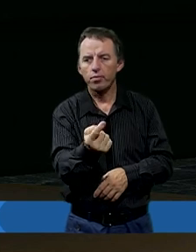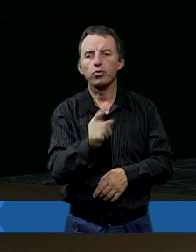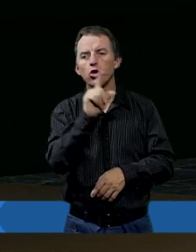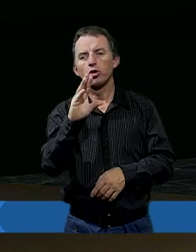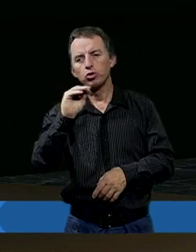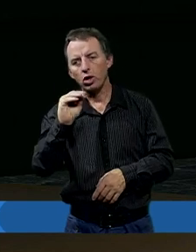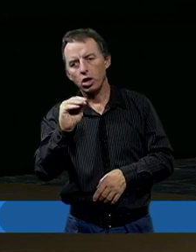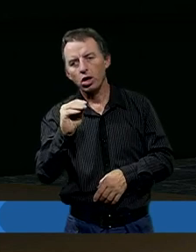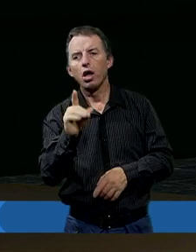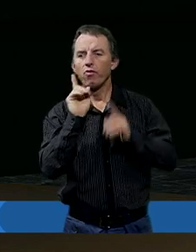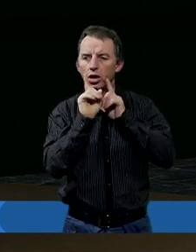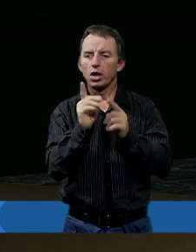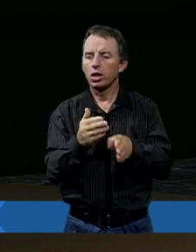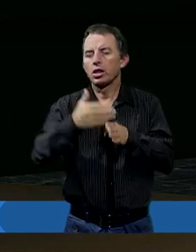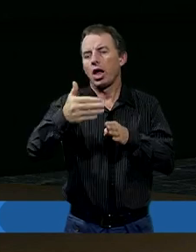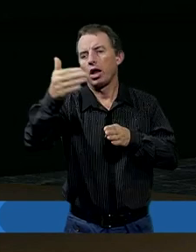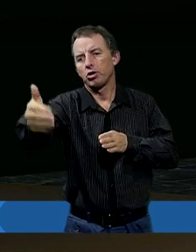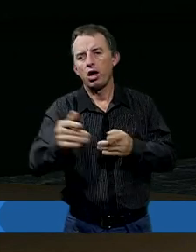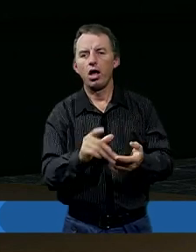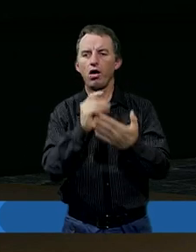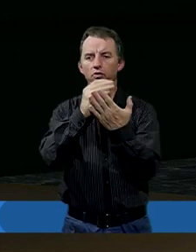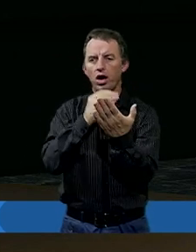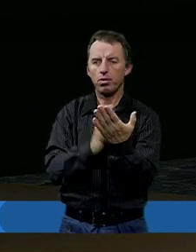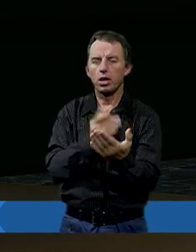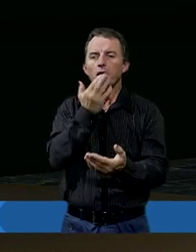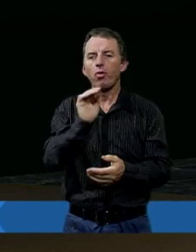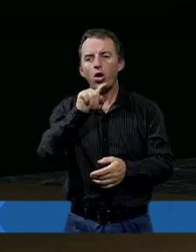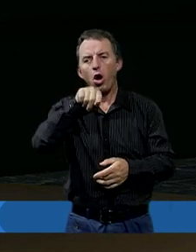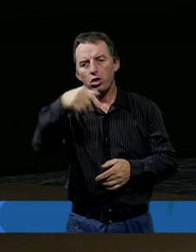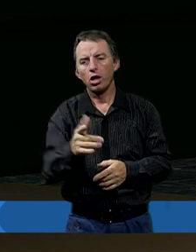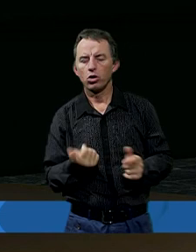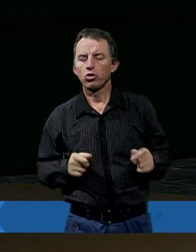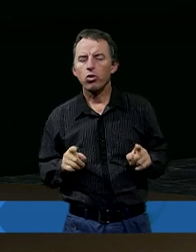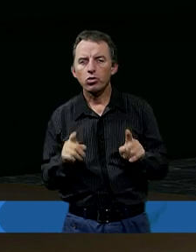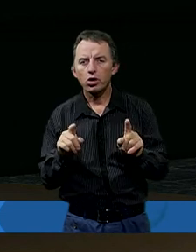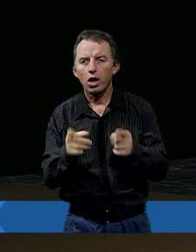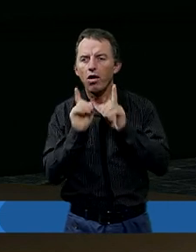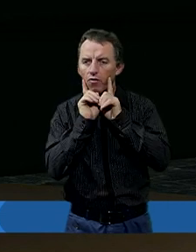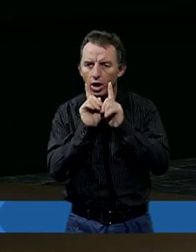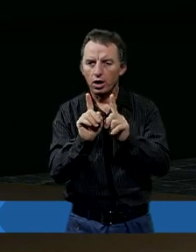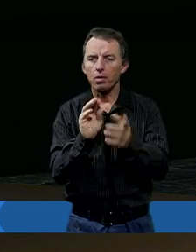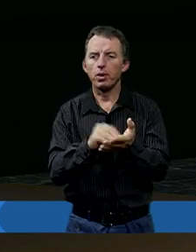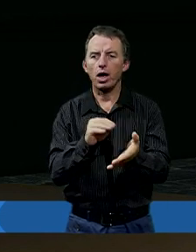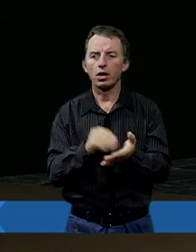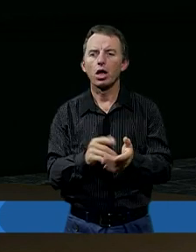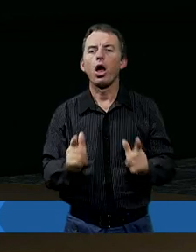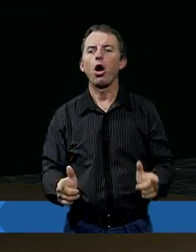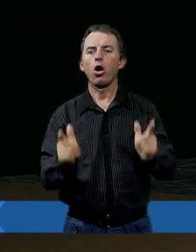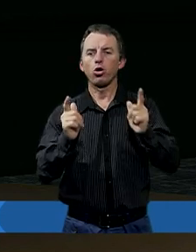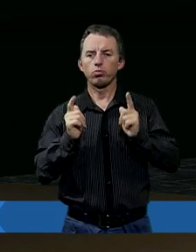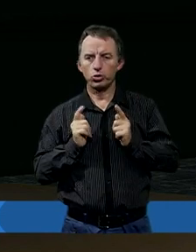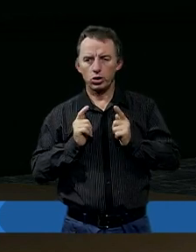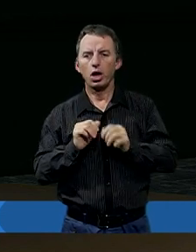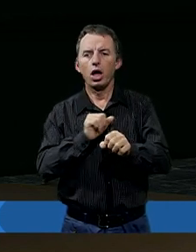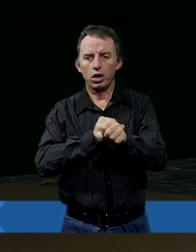Że praktycznie to dalsze fragmenty mówią o tym, co się dzieje. Że praktycznie odpoczynek